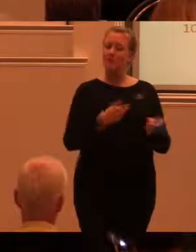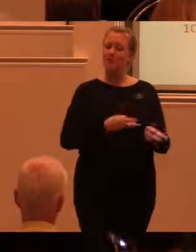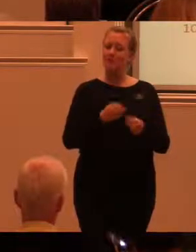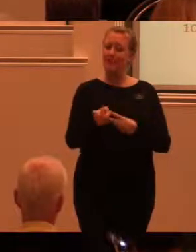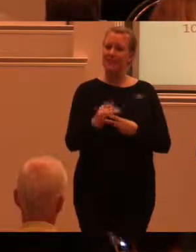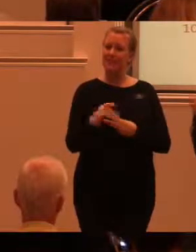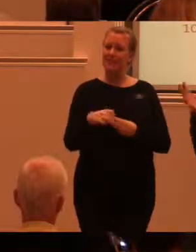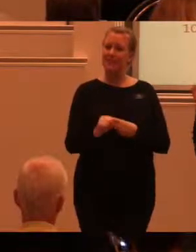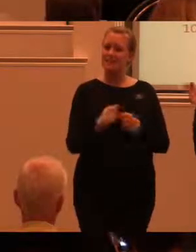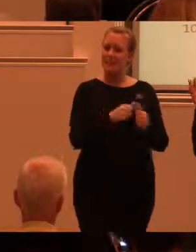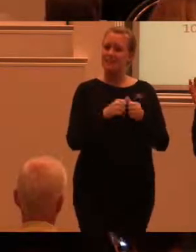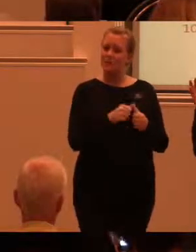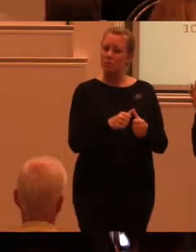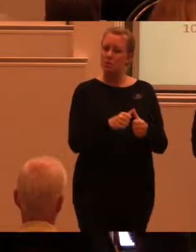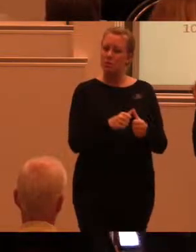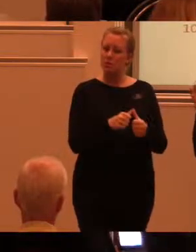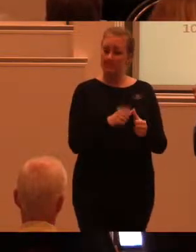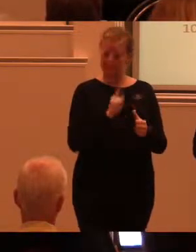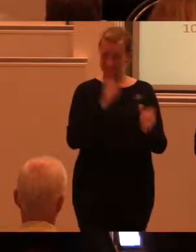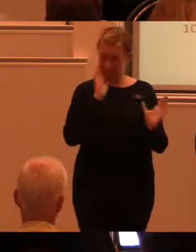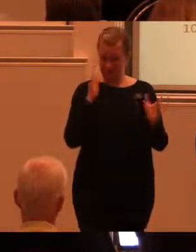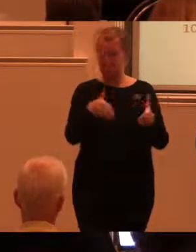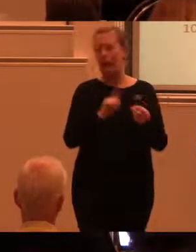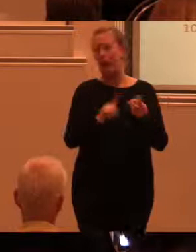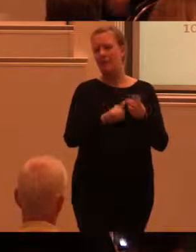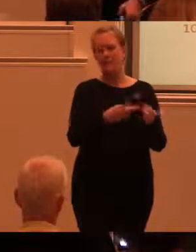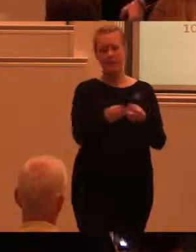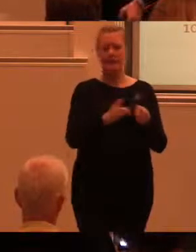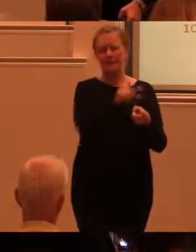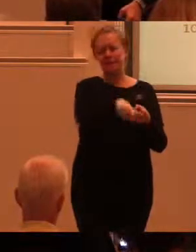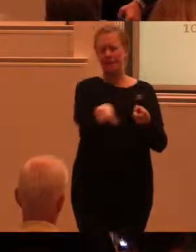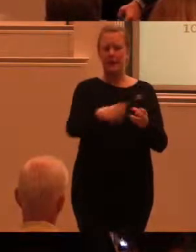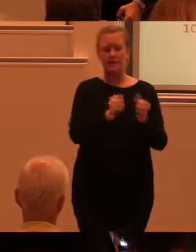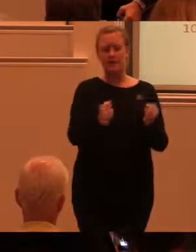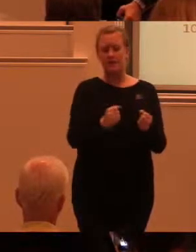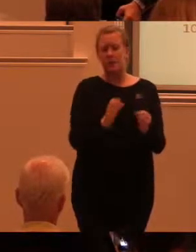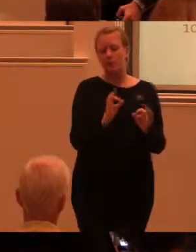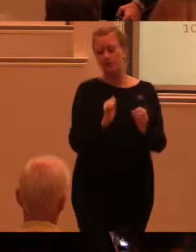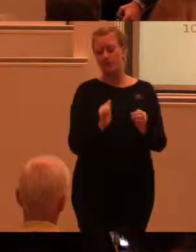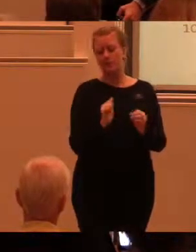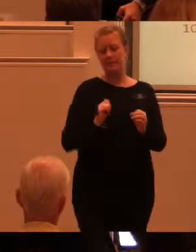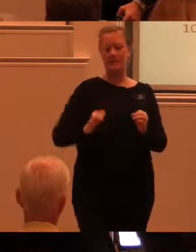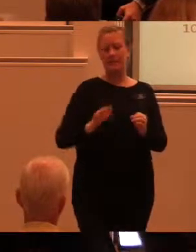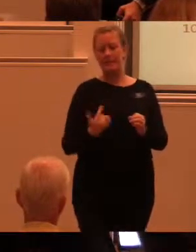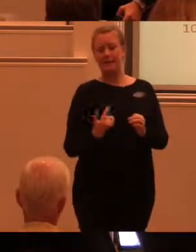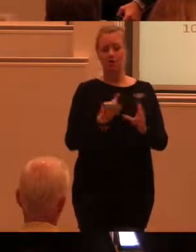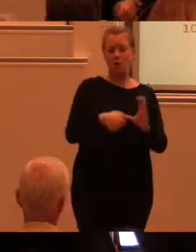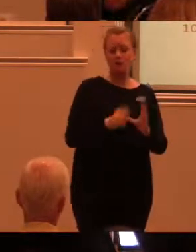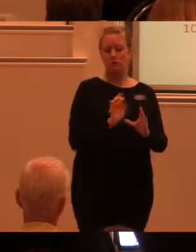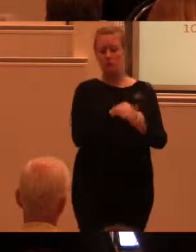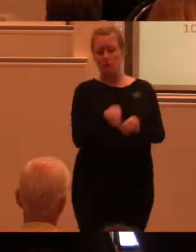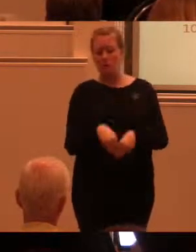standardiseringsorganisationerna som egentligen riktar sig till andra standardiserare för hur man ska få in tillgänglighetskrav i alla